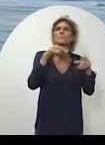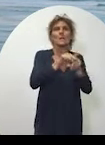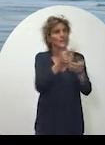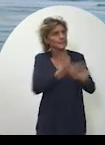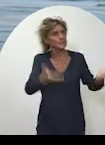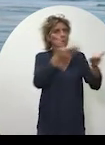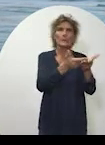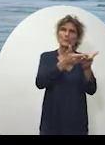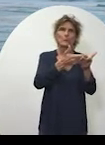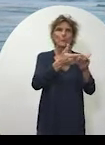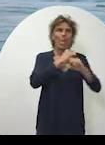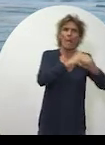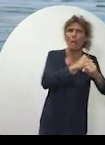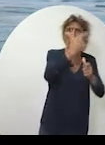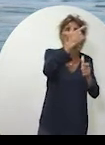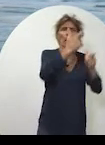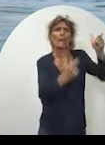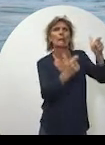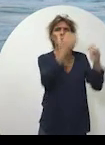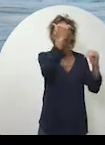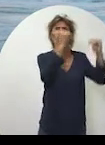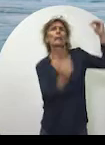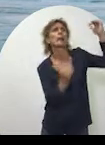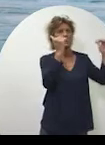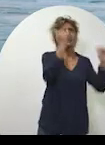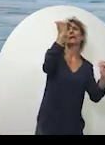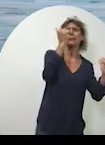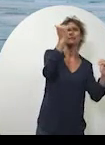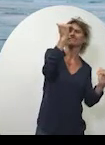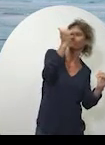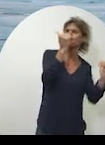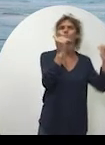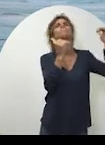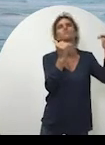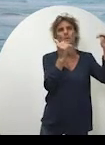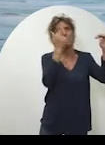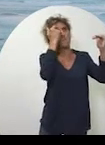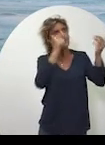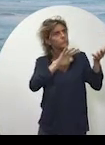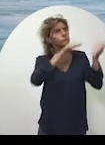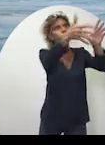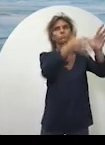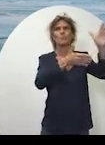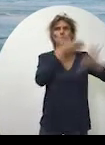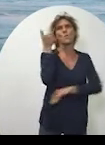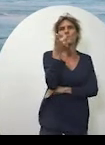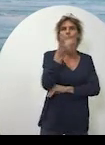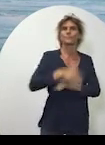appréhender au mieux une situation financière contrainte pour établir les équilibres nécessaires à une projection sur le long terme.